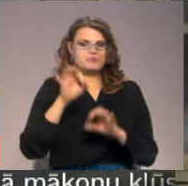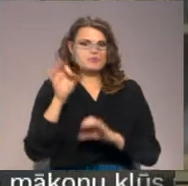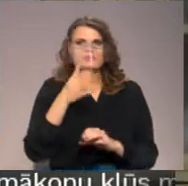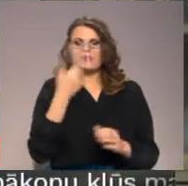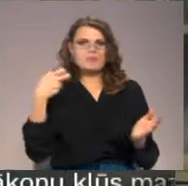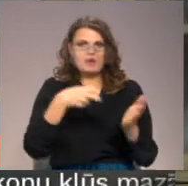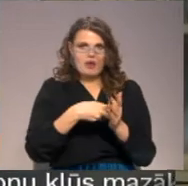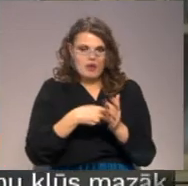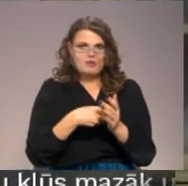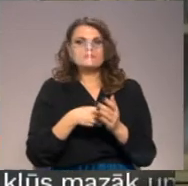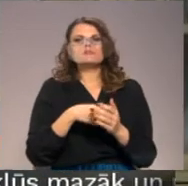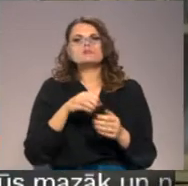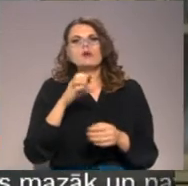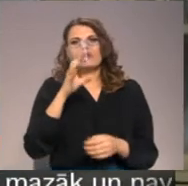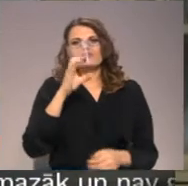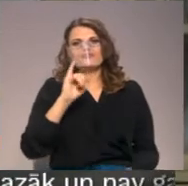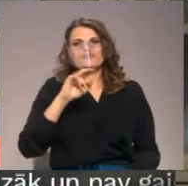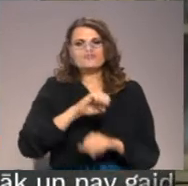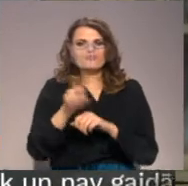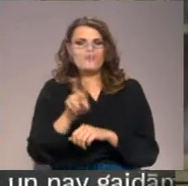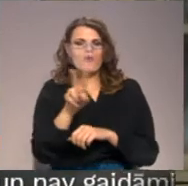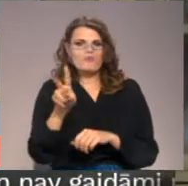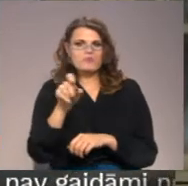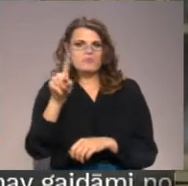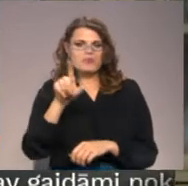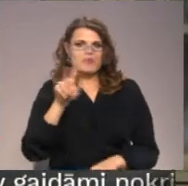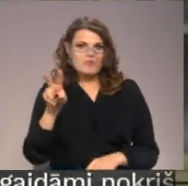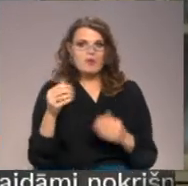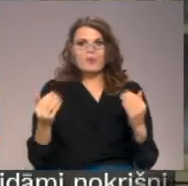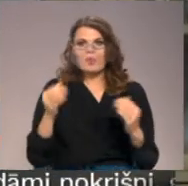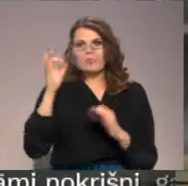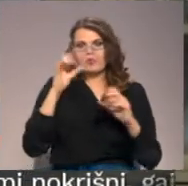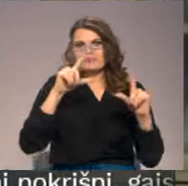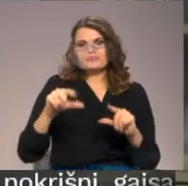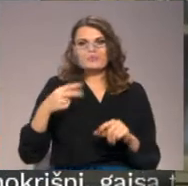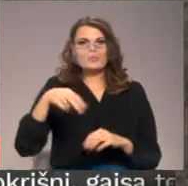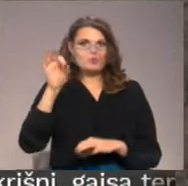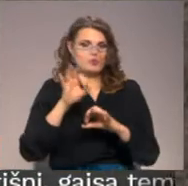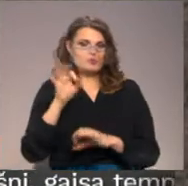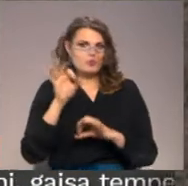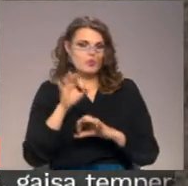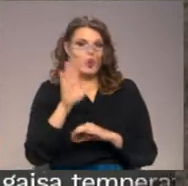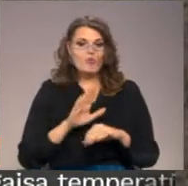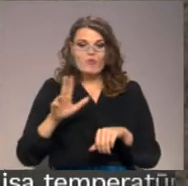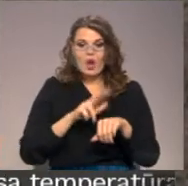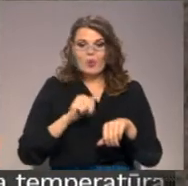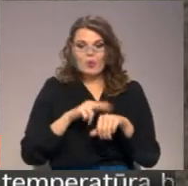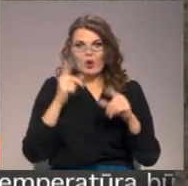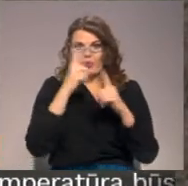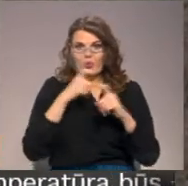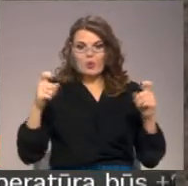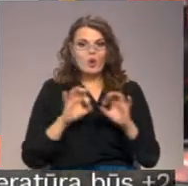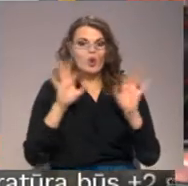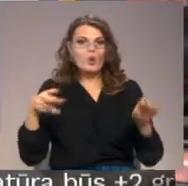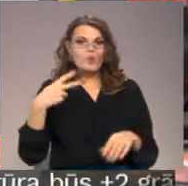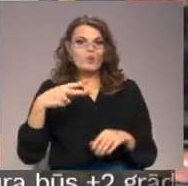reģistrējušies Covid paselvē, ja taču pašlaik jau bija tās procentuāli nokrities tās 20%. Valsts policijas ziņu, ka jau no